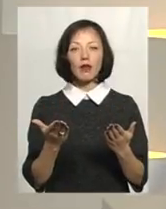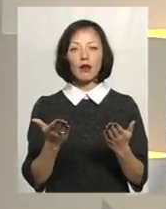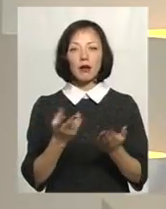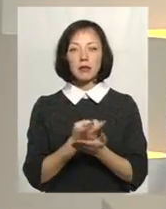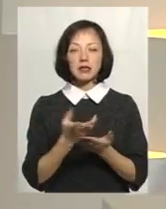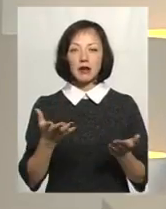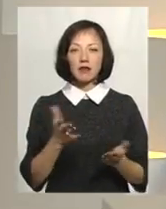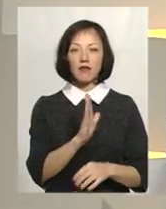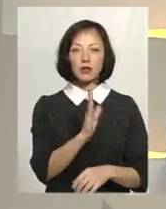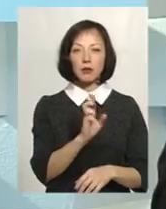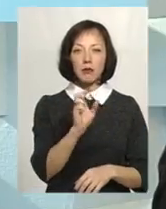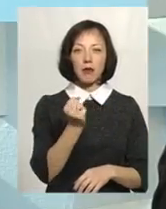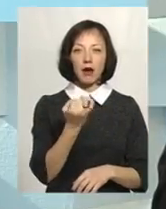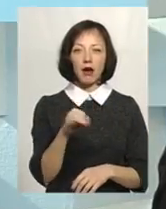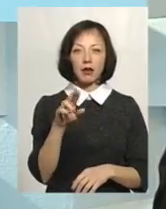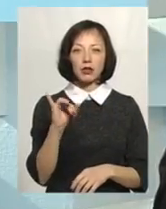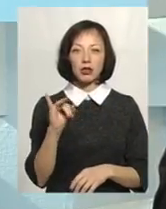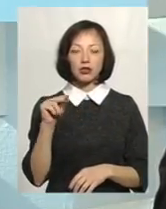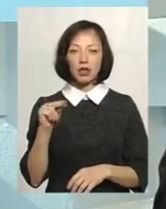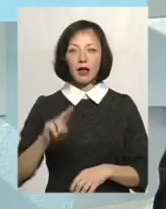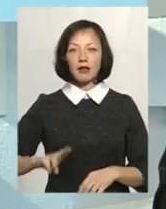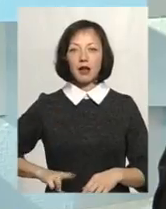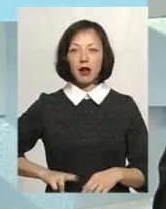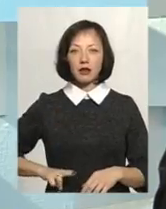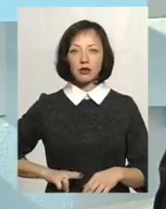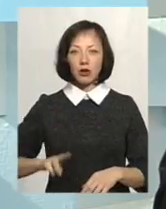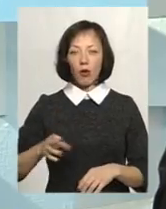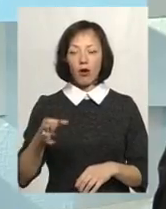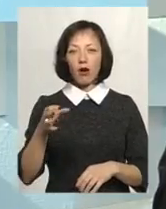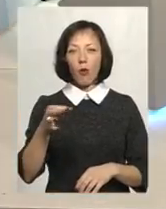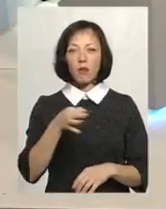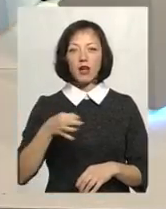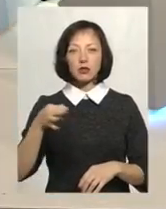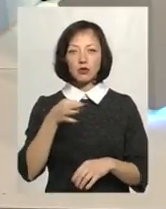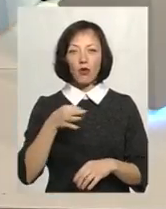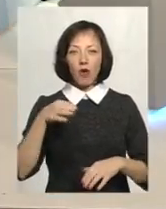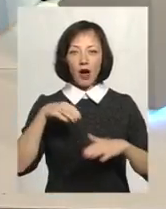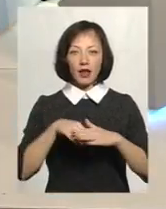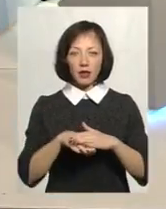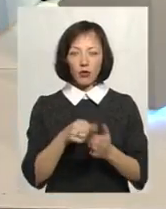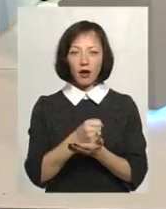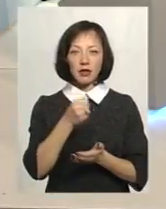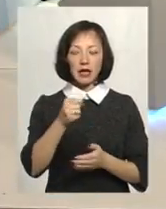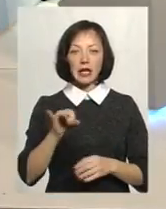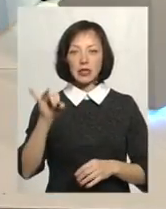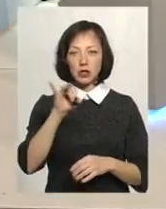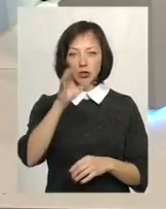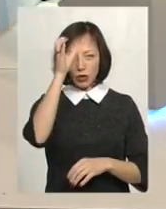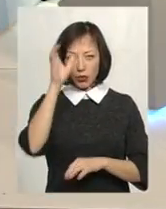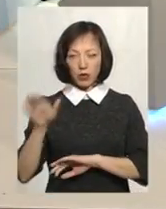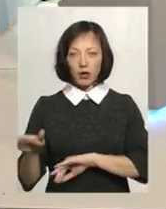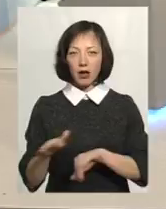Байдич – директор Державного архіву Хмельницької області, кандидат історичних наук. Андрій Карнатовський – координатор